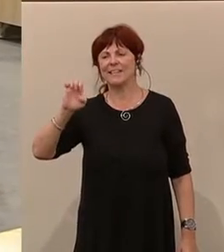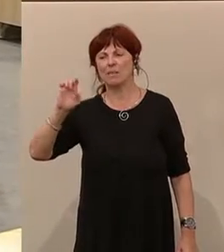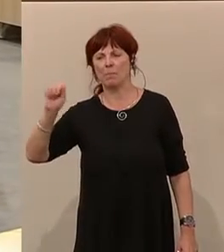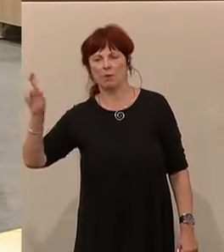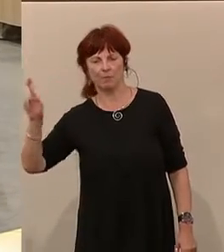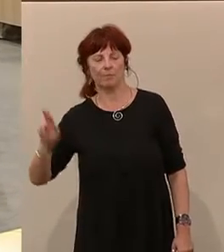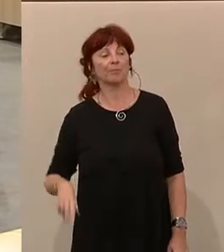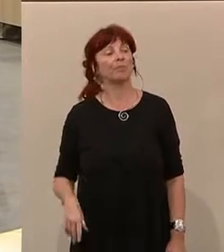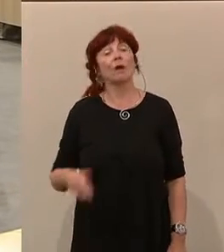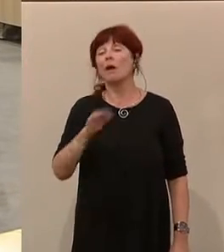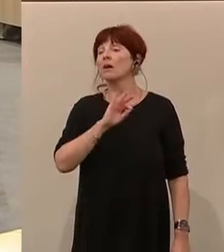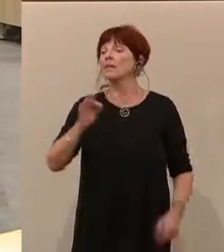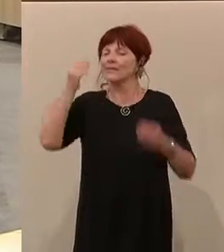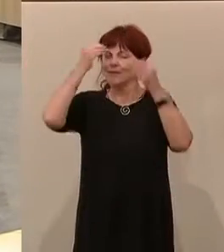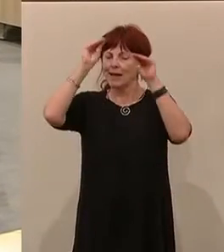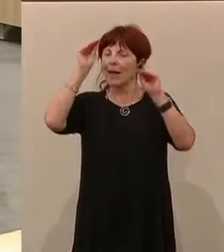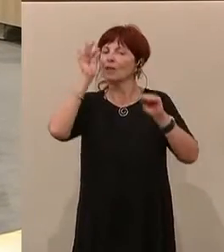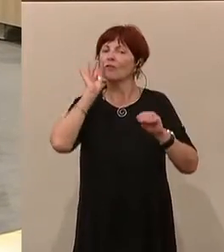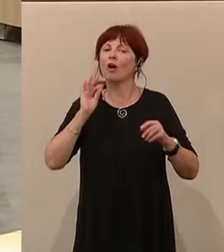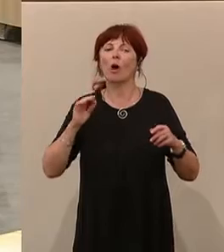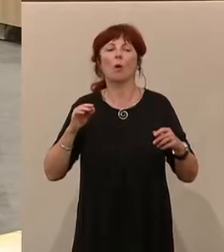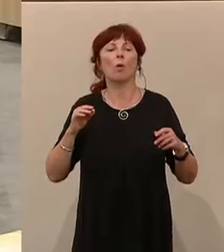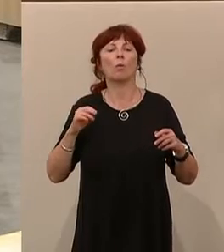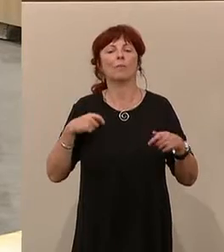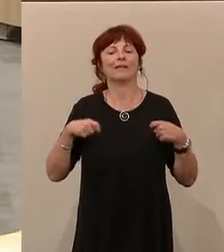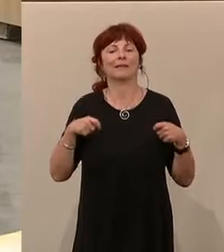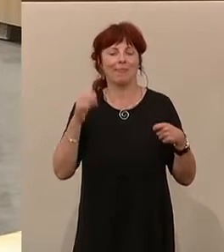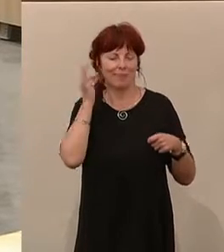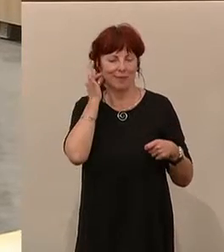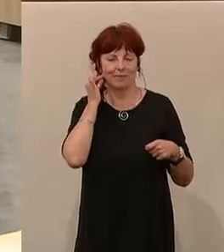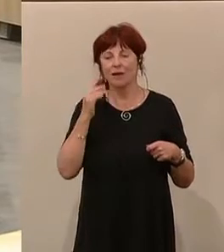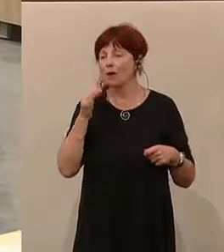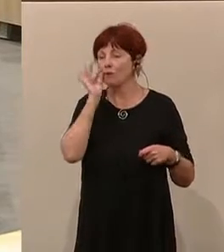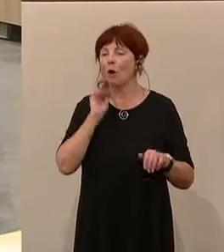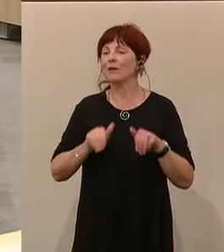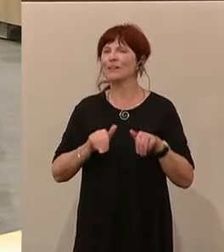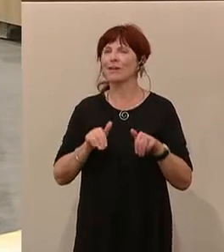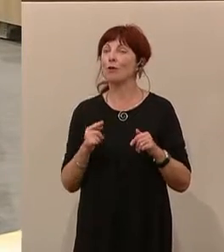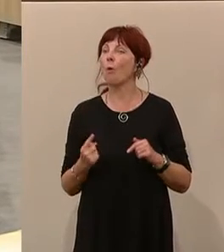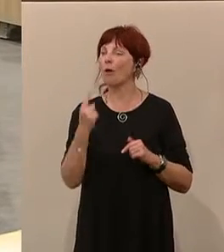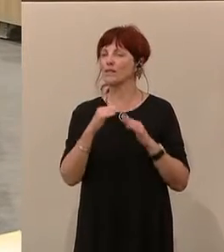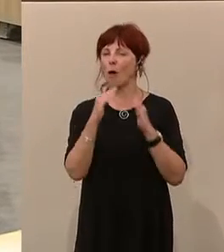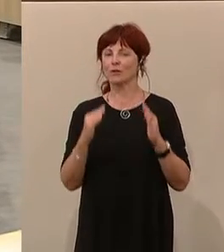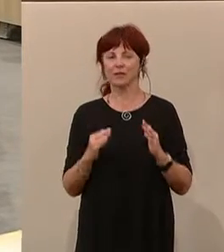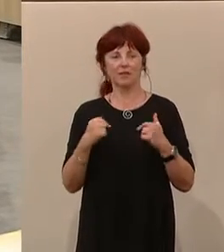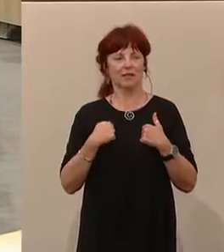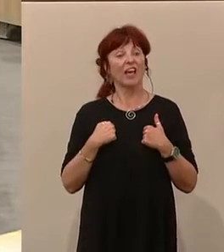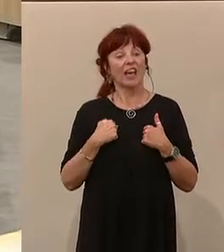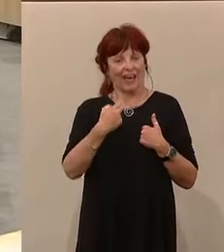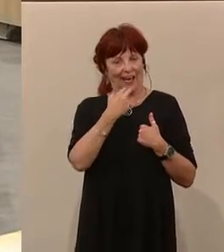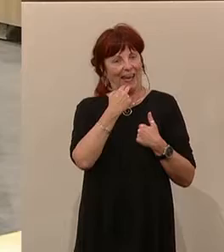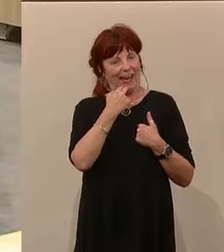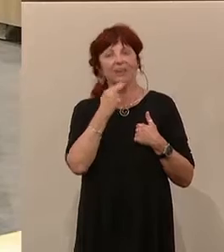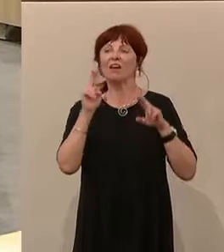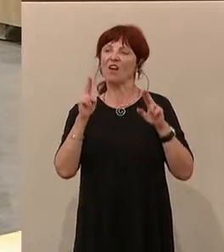Sehr geehrte Frau Präsidentin, Frau Minister, Hohes Haus, ich will nicht verhehlen, dass ich mich